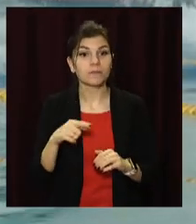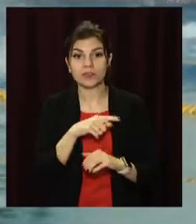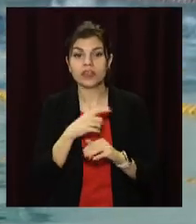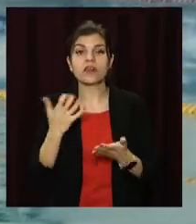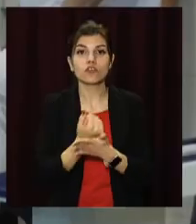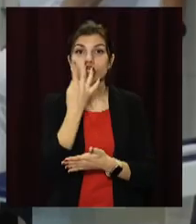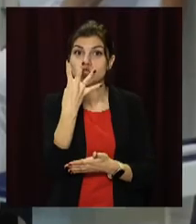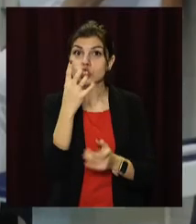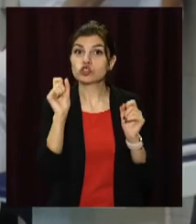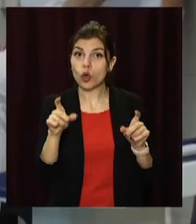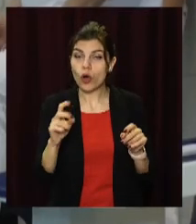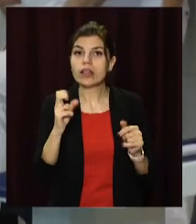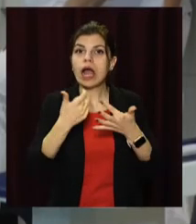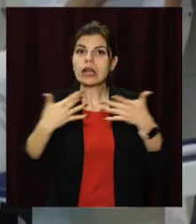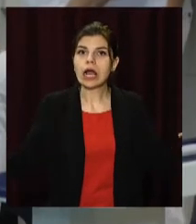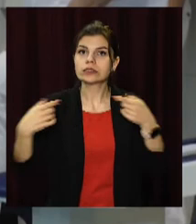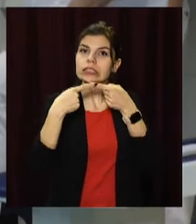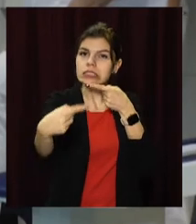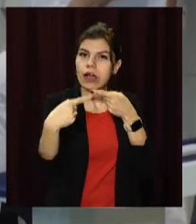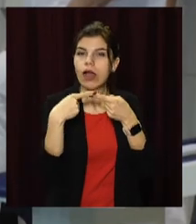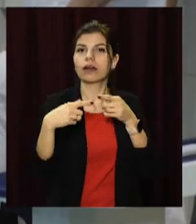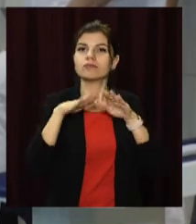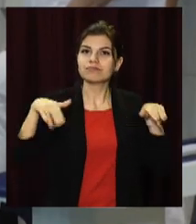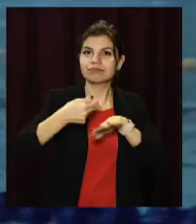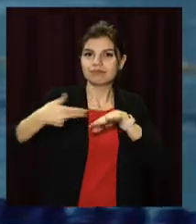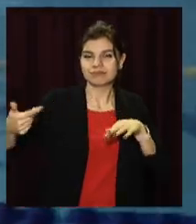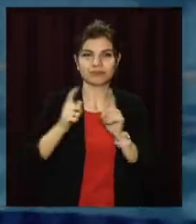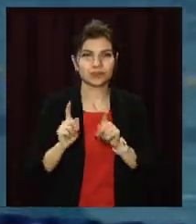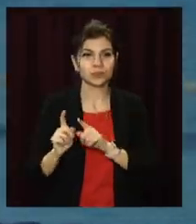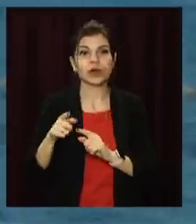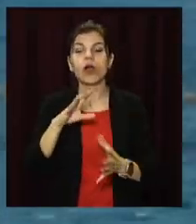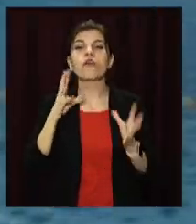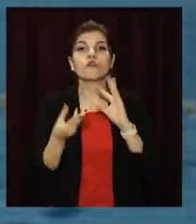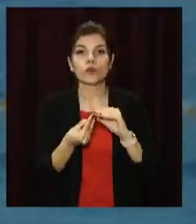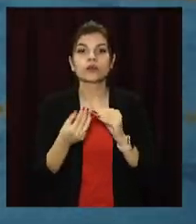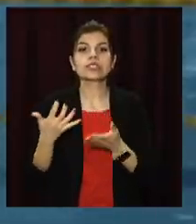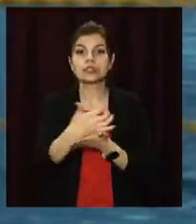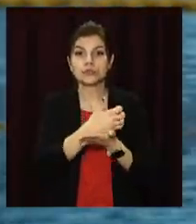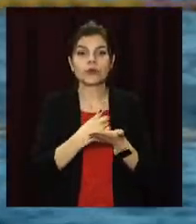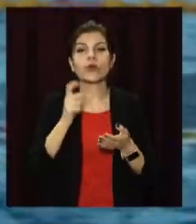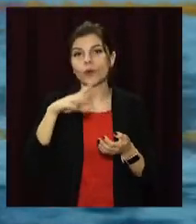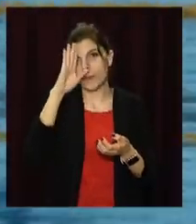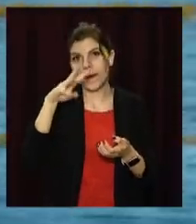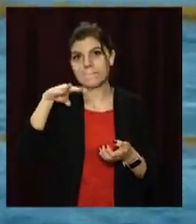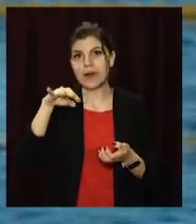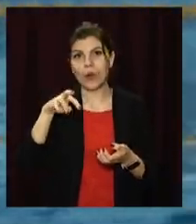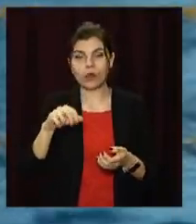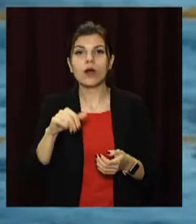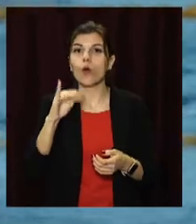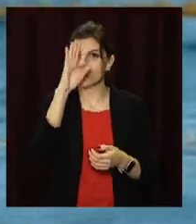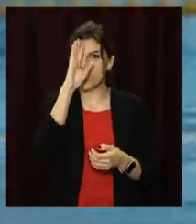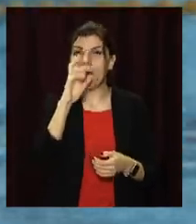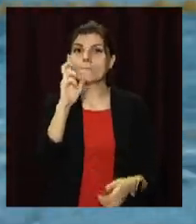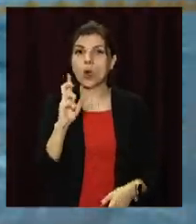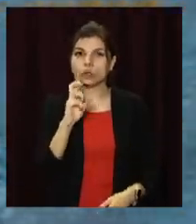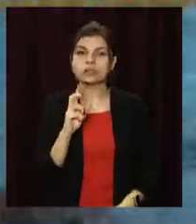завоювала 4 золота на різних дистанціях. В індивідуальному заліку нагороди збирав і Микола Кутенка. У хлопця –